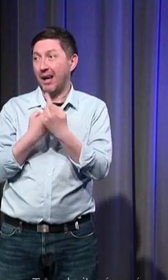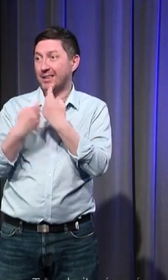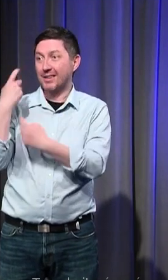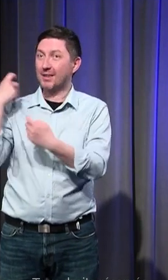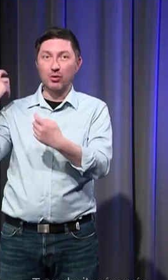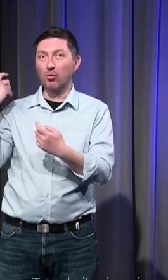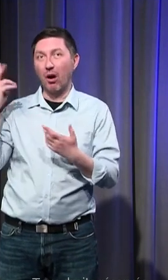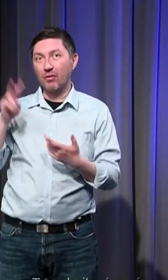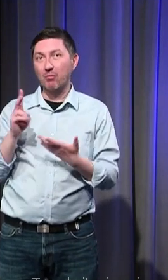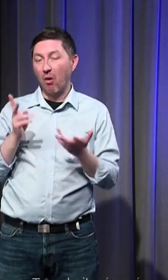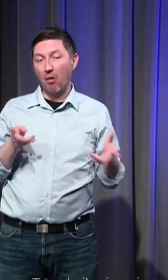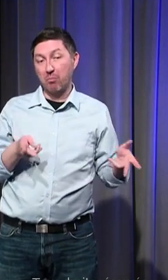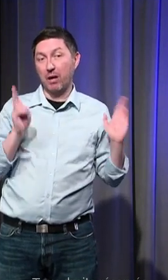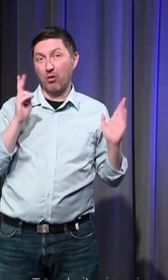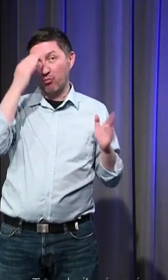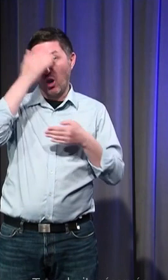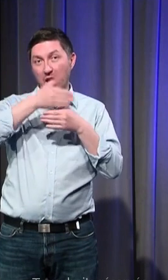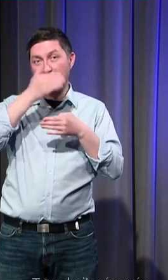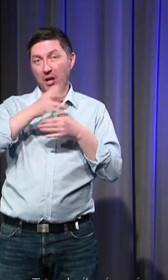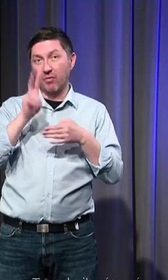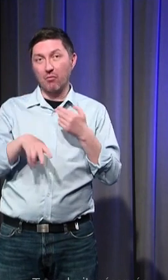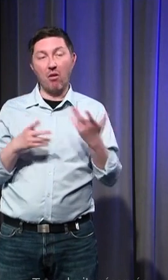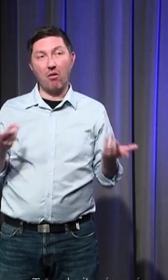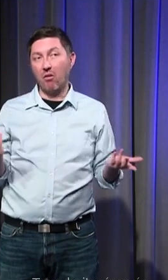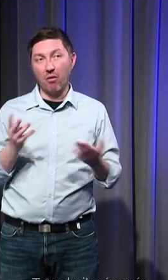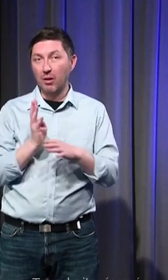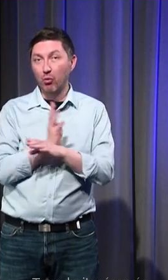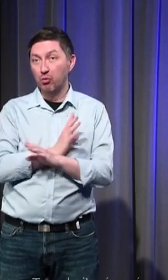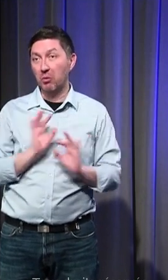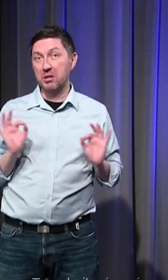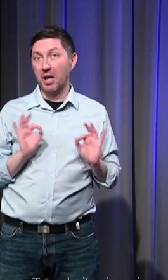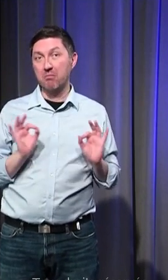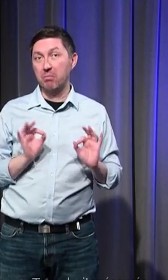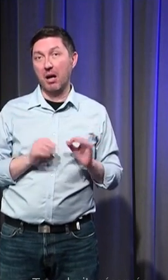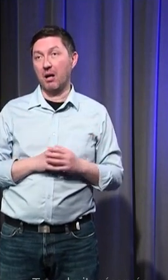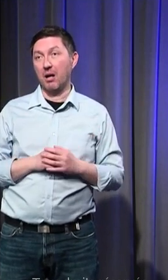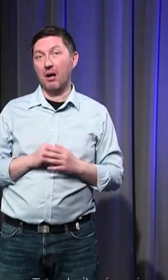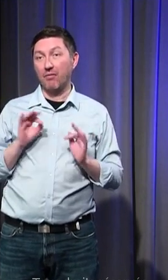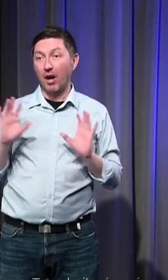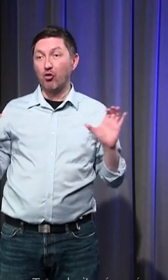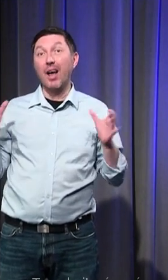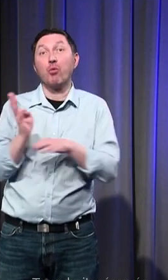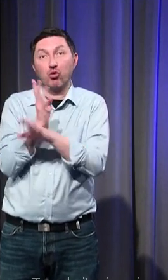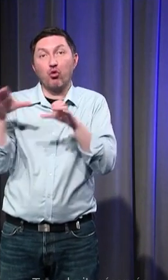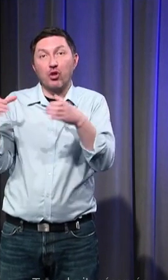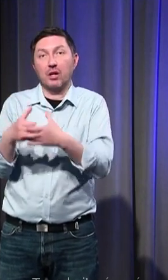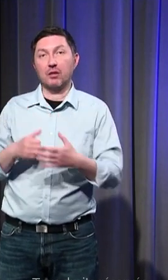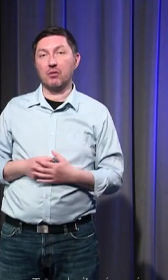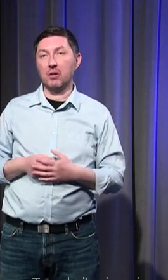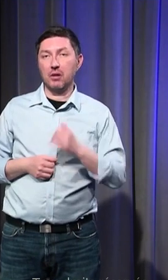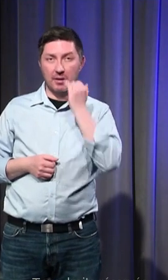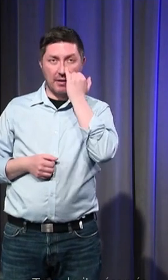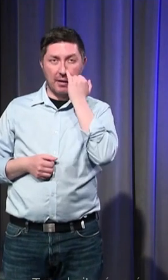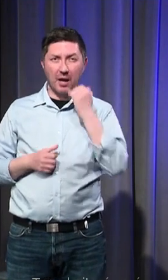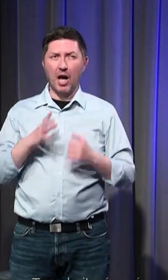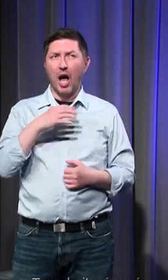notamment pour le Moyen Âge au sens moderne il n pas d'histoire des émotions collectives il y eu quelques grands livres comme celui